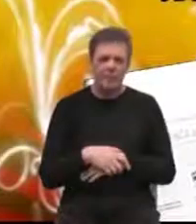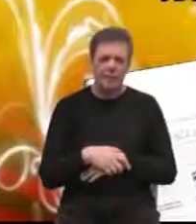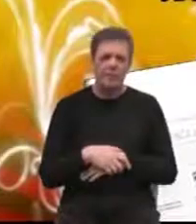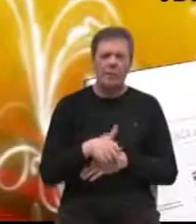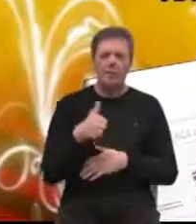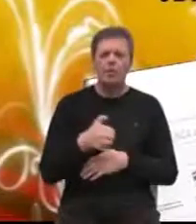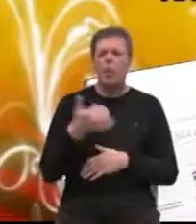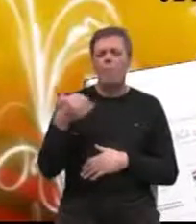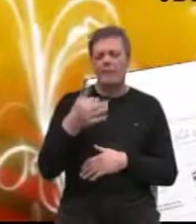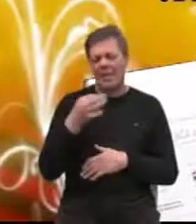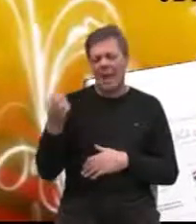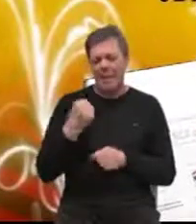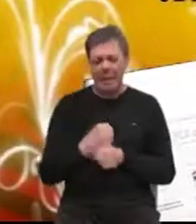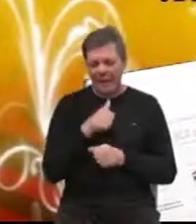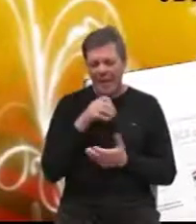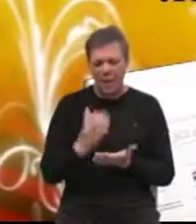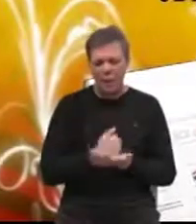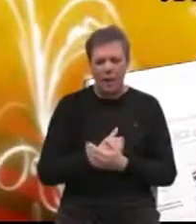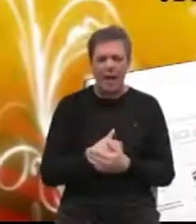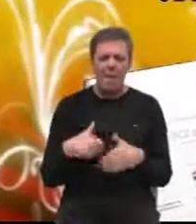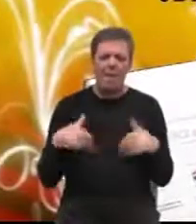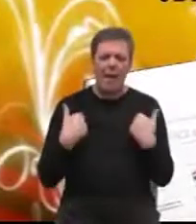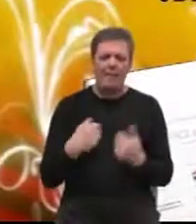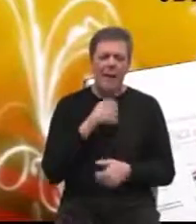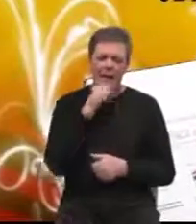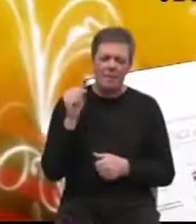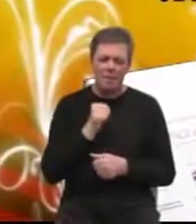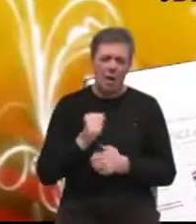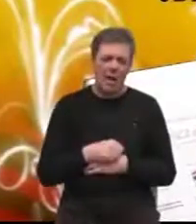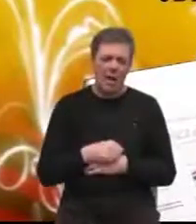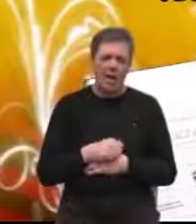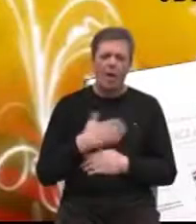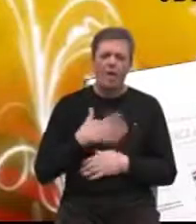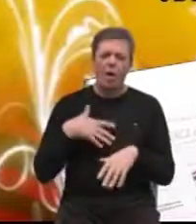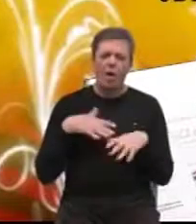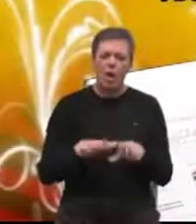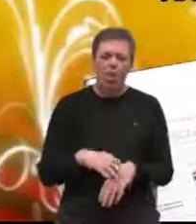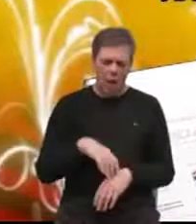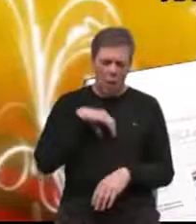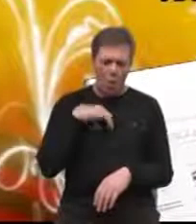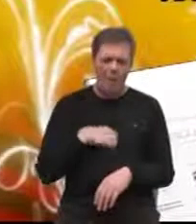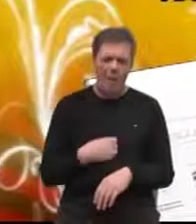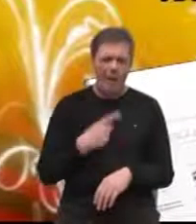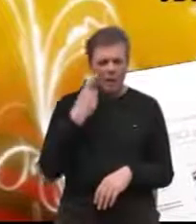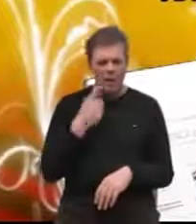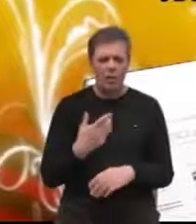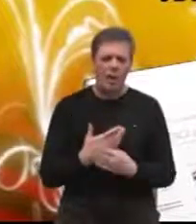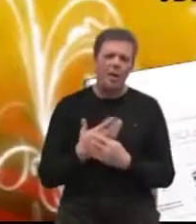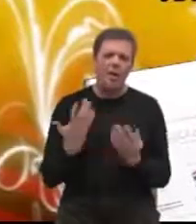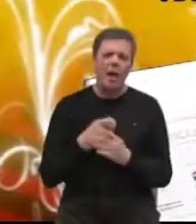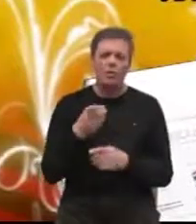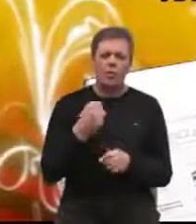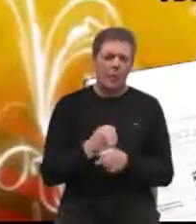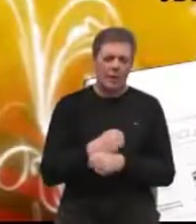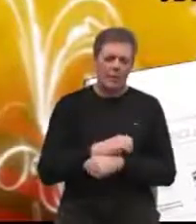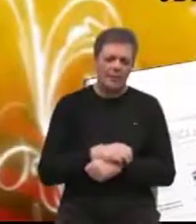dana rada. I uspjeha, mlada, zgodna, voli ljude, humana je. Vidjet ćete kako se to